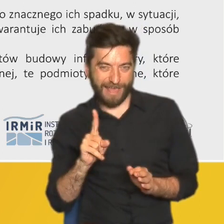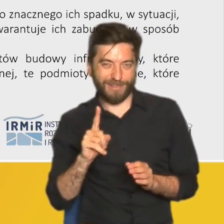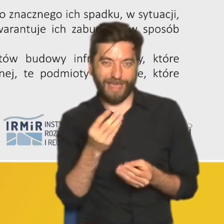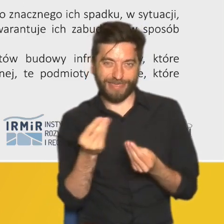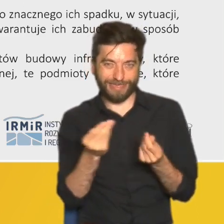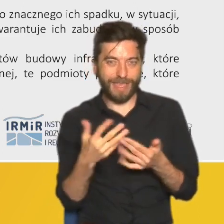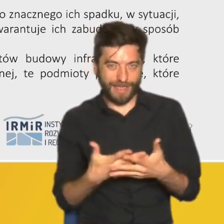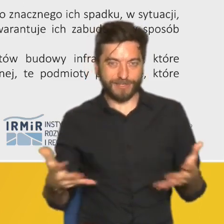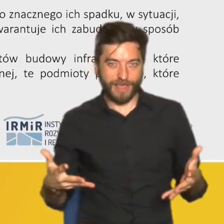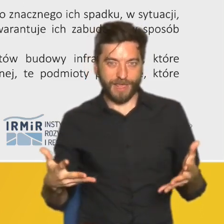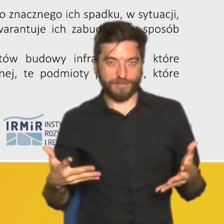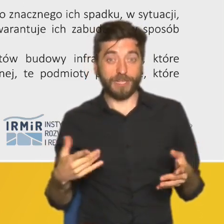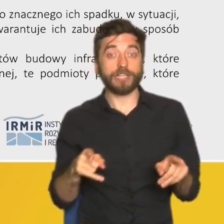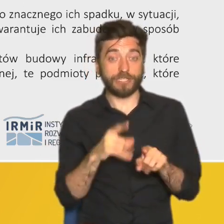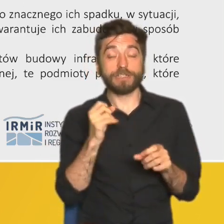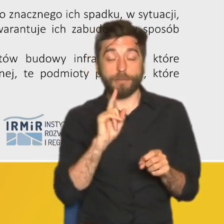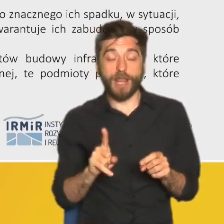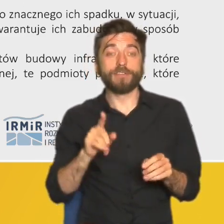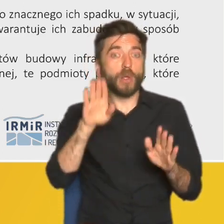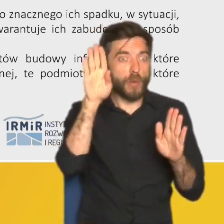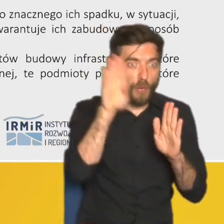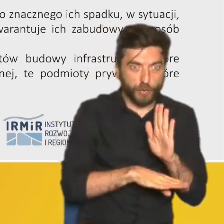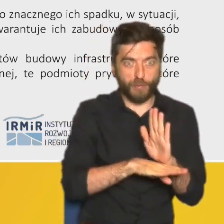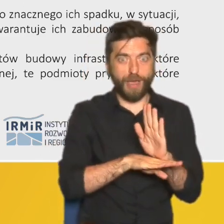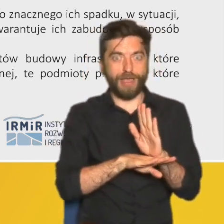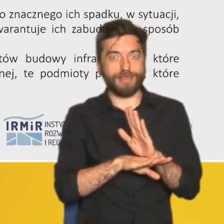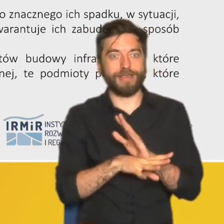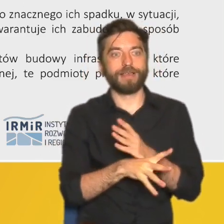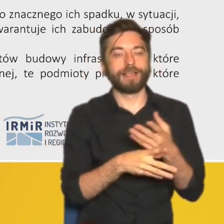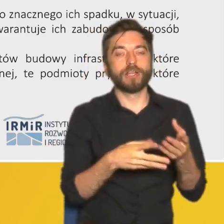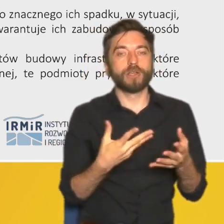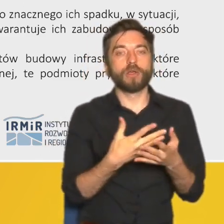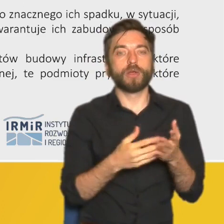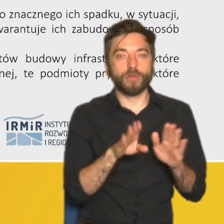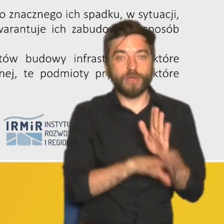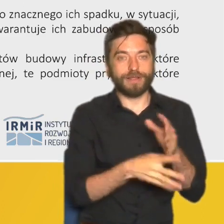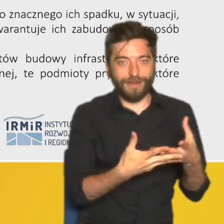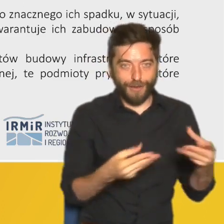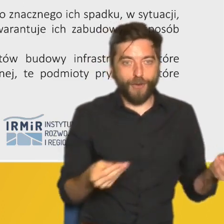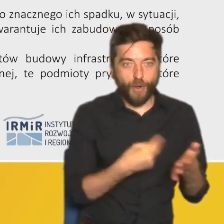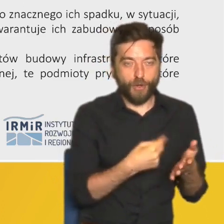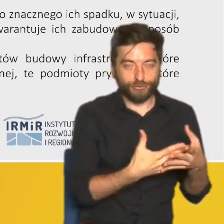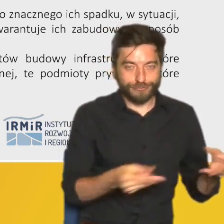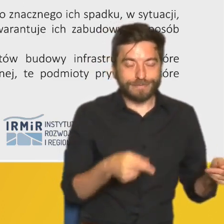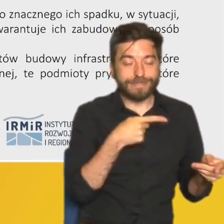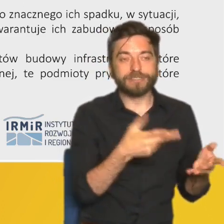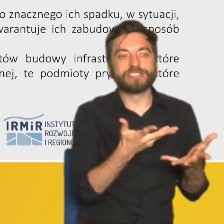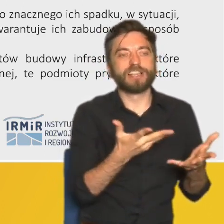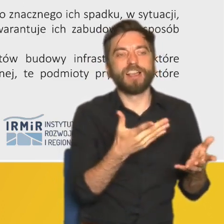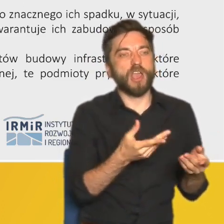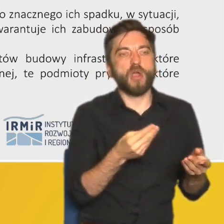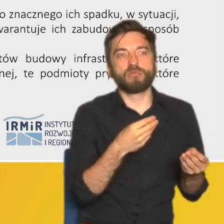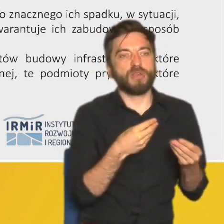znacznego spadku cen gruntów tam gdzie rzeczywiście zabudowa jest zupełnie nieopłacalna i pewnej